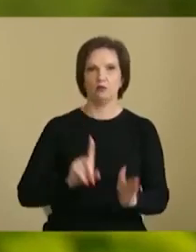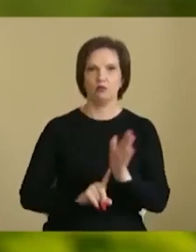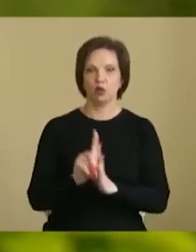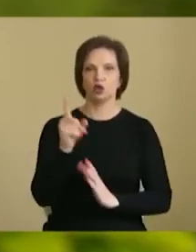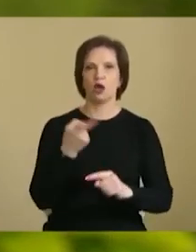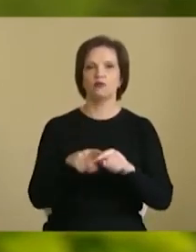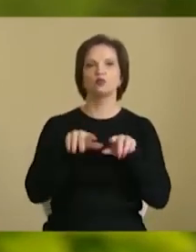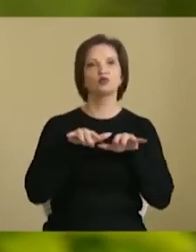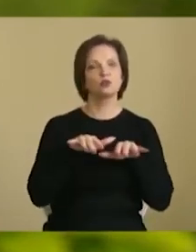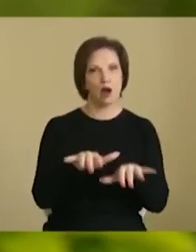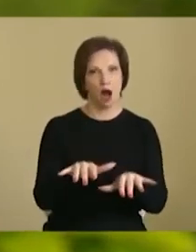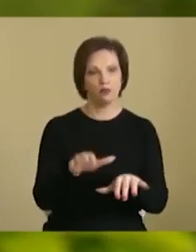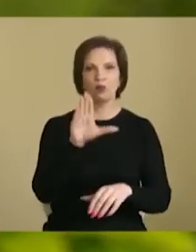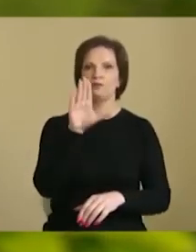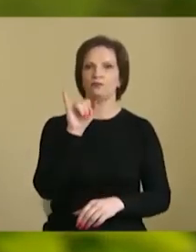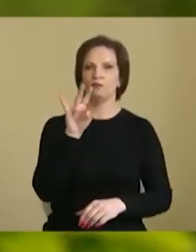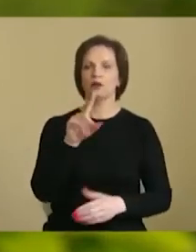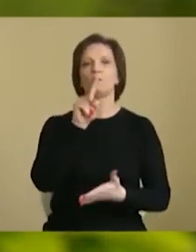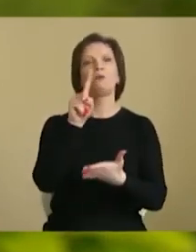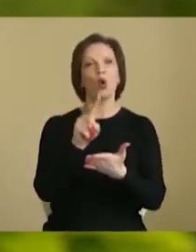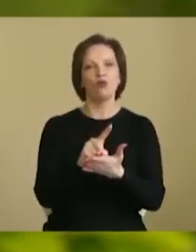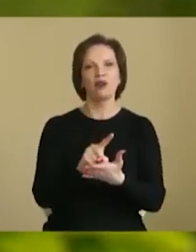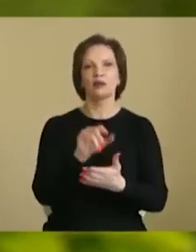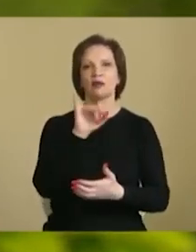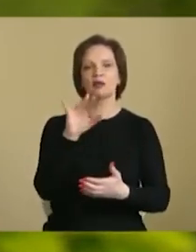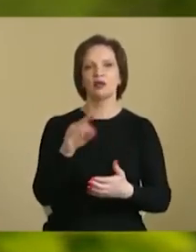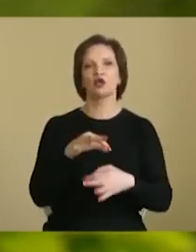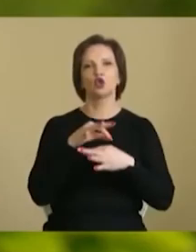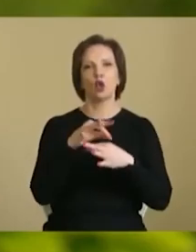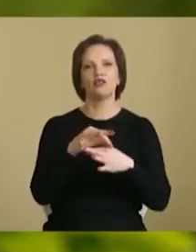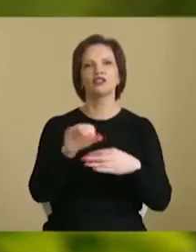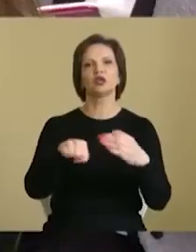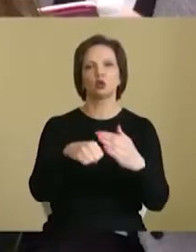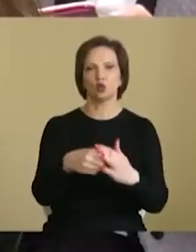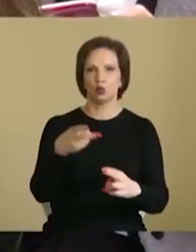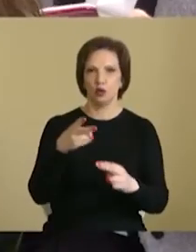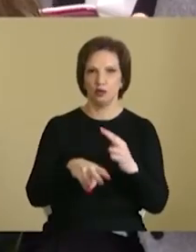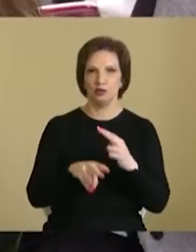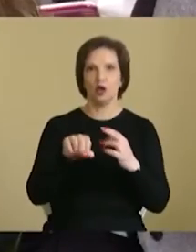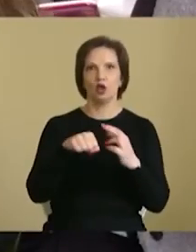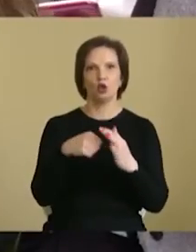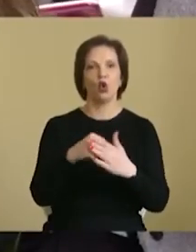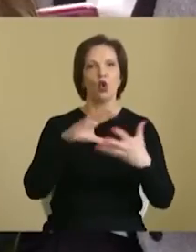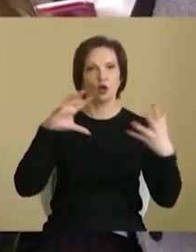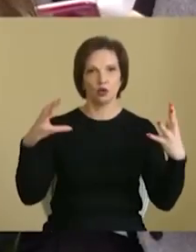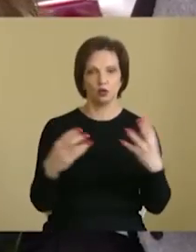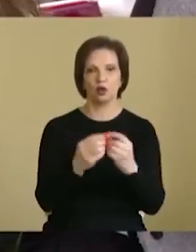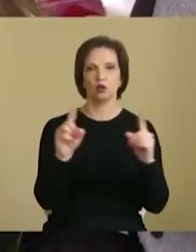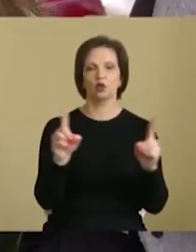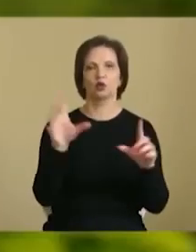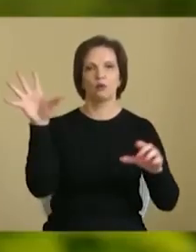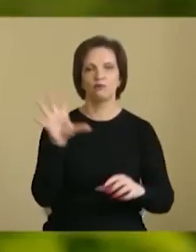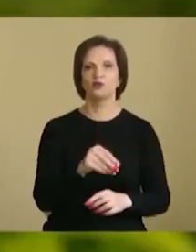цю справу, він повинен її довести до кінця, до результату, щоб всі,